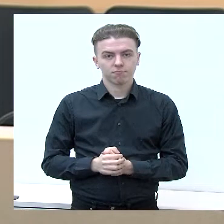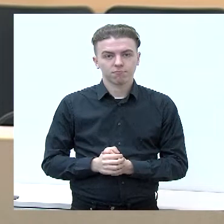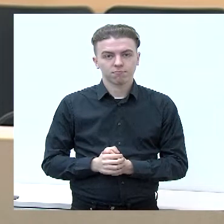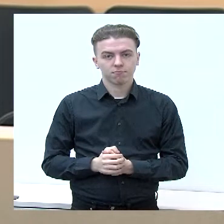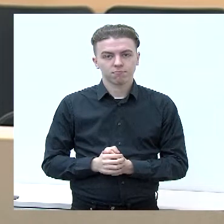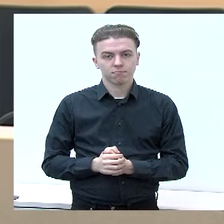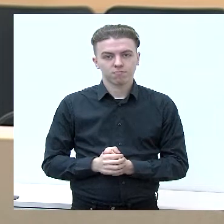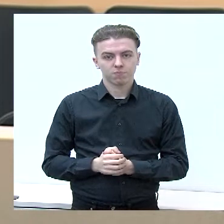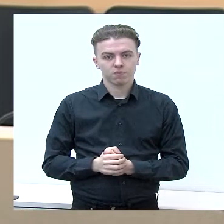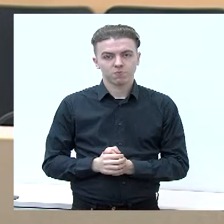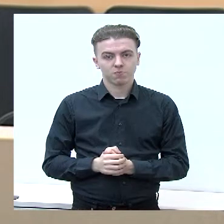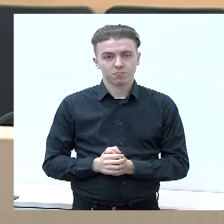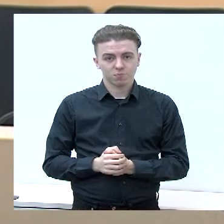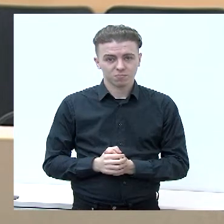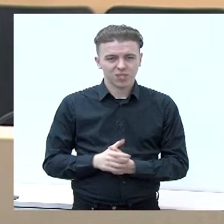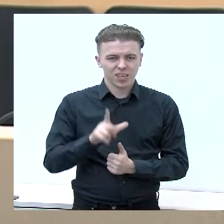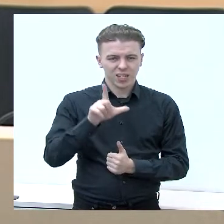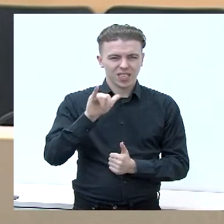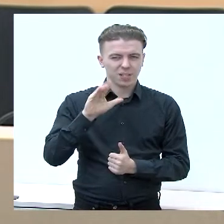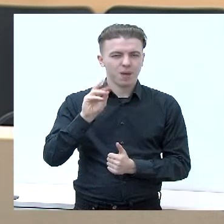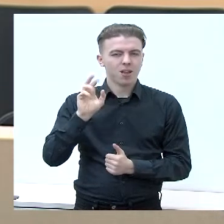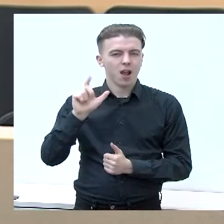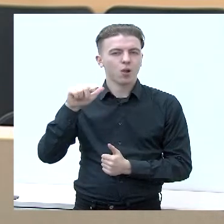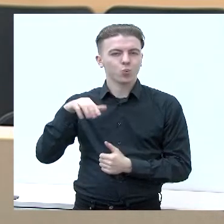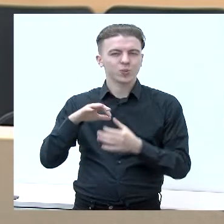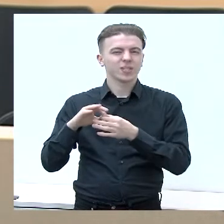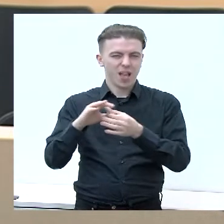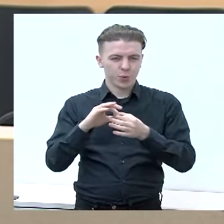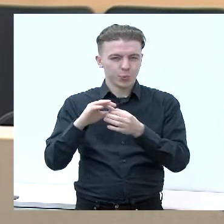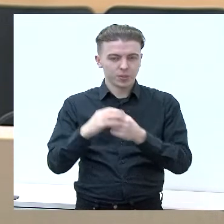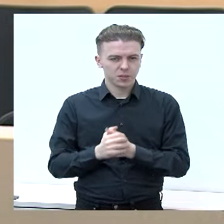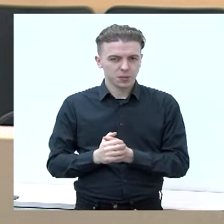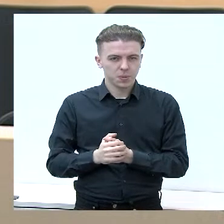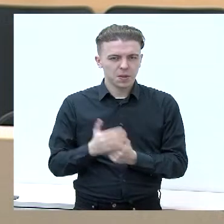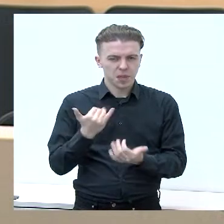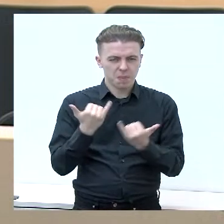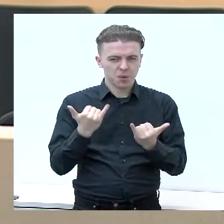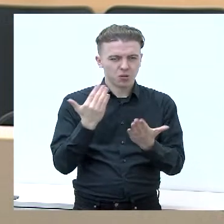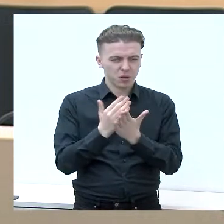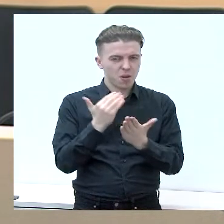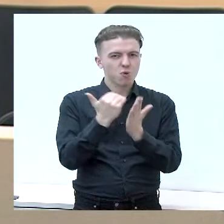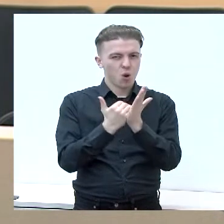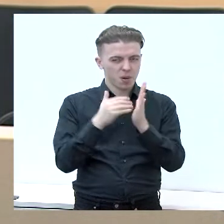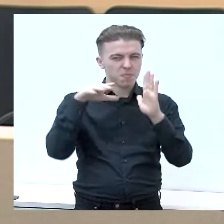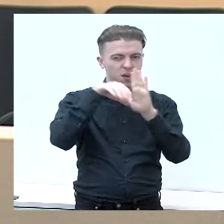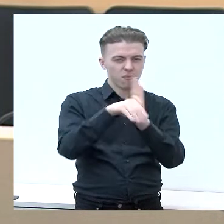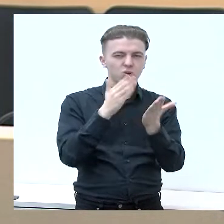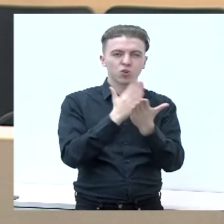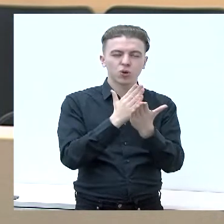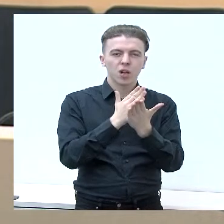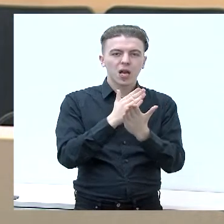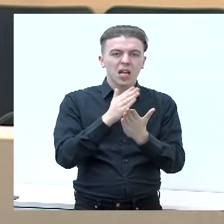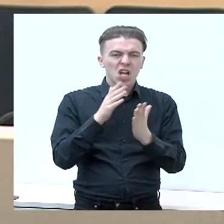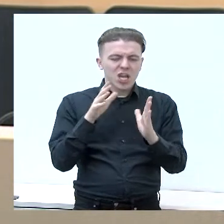Ir liberalų sąjūdis, įdomi tokia savo, kai yra pas Jūs programoje įtraukiančioji